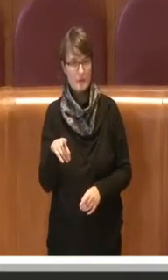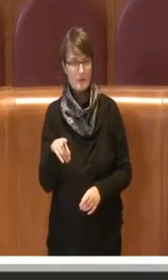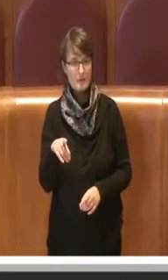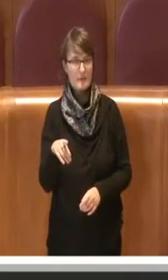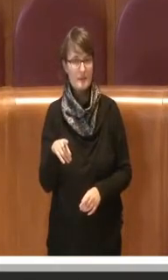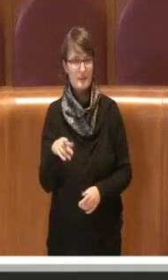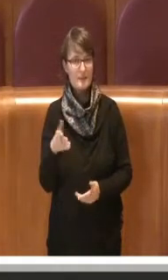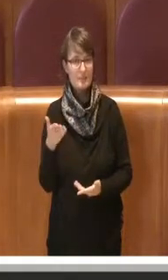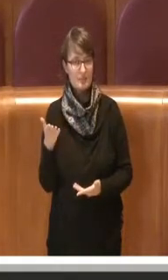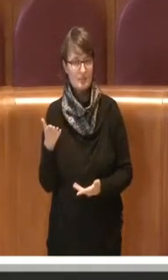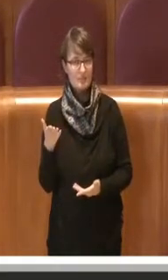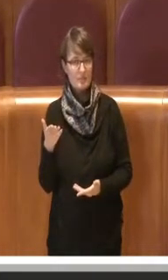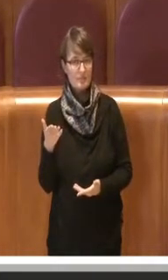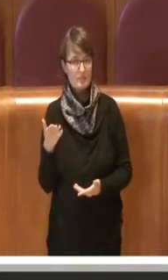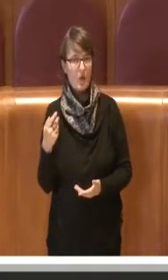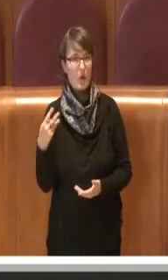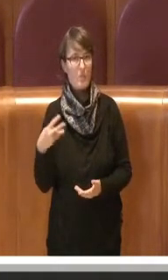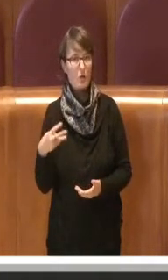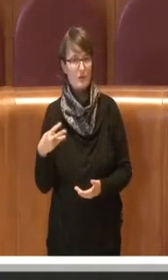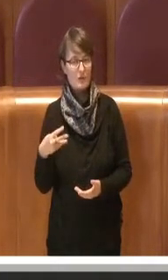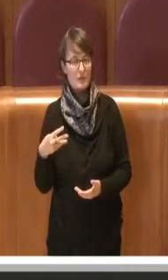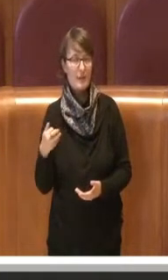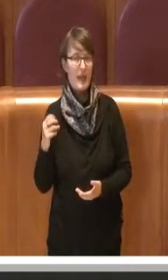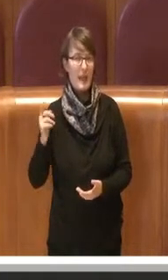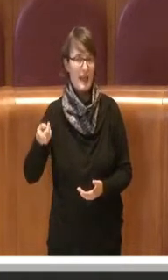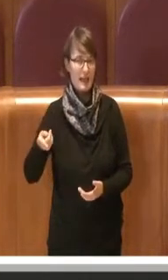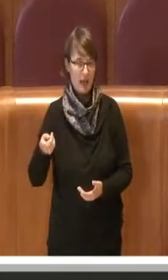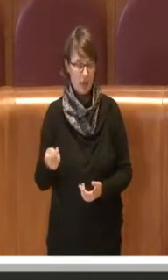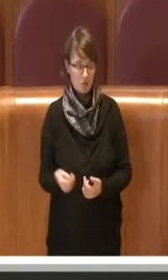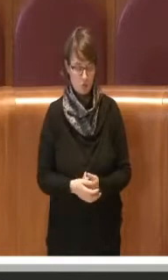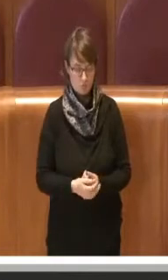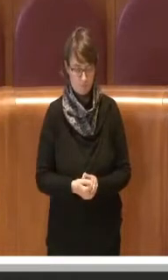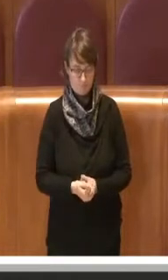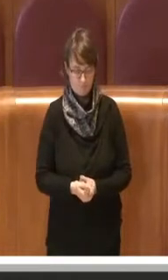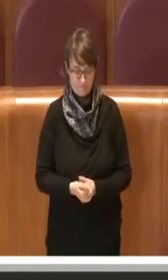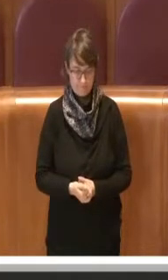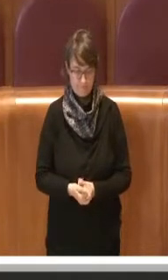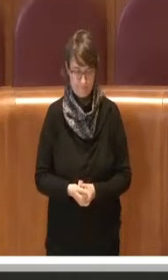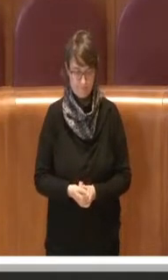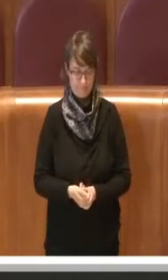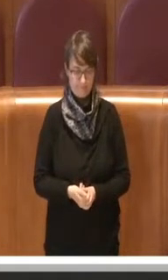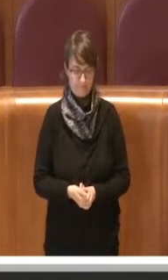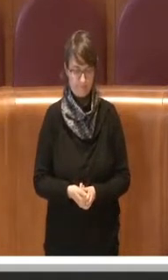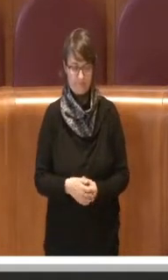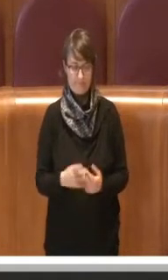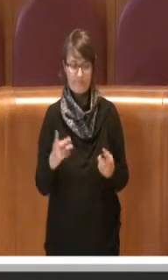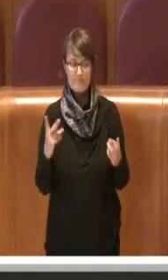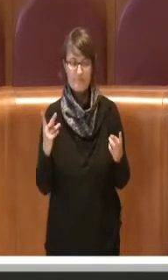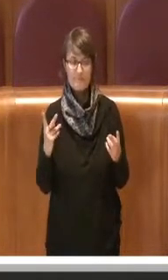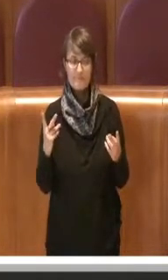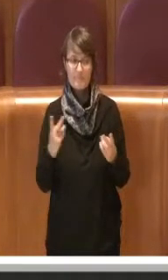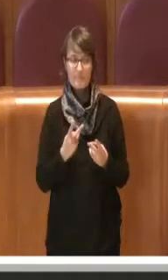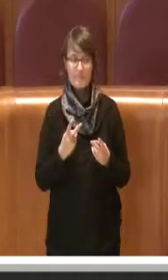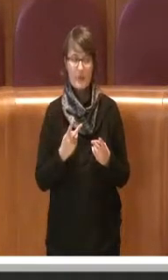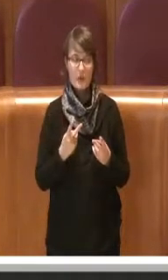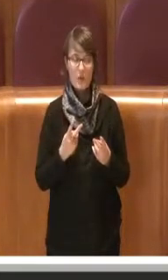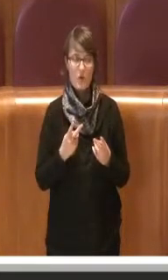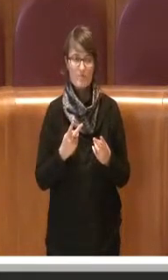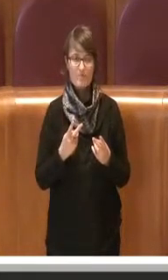della collega del gruppo Misto Montella e Grancio. In realtà però in nessuno di questi interventi